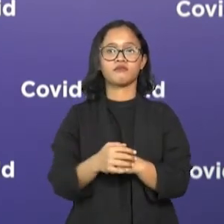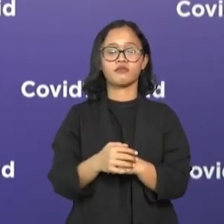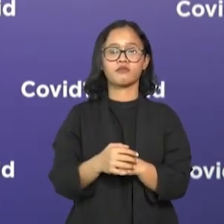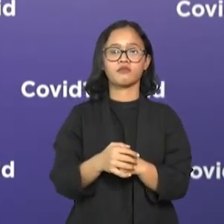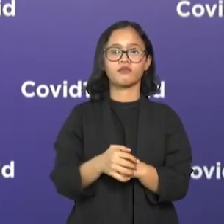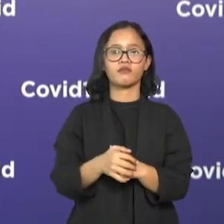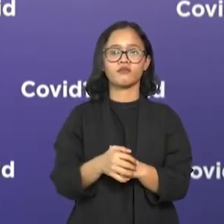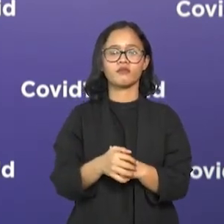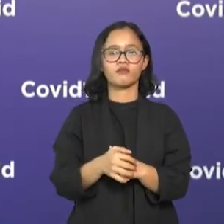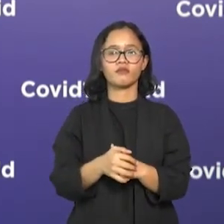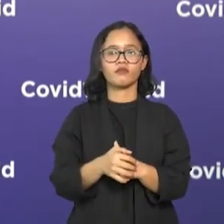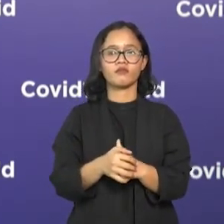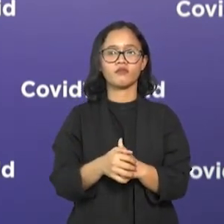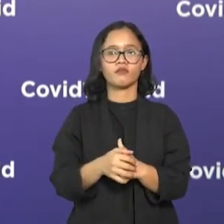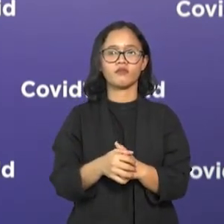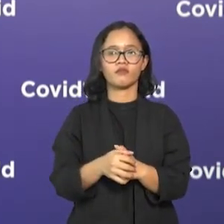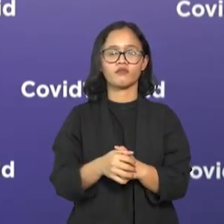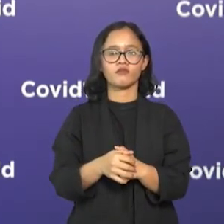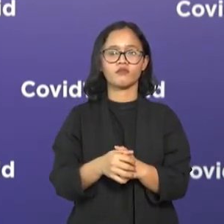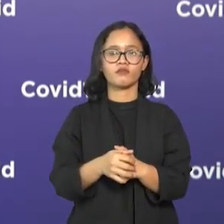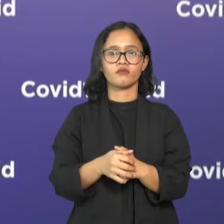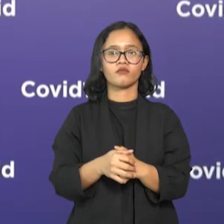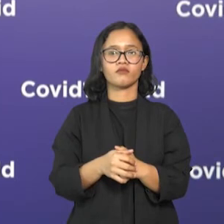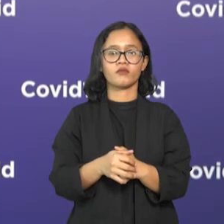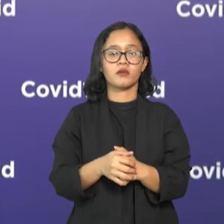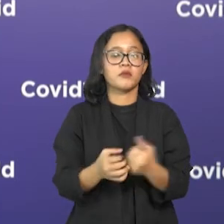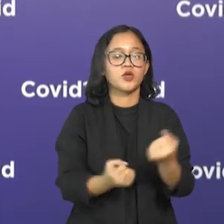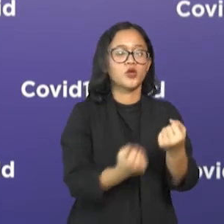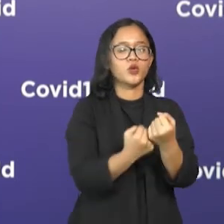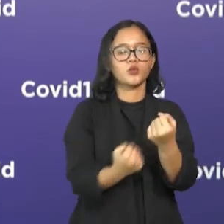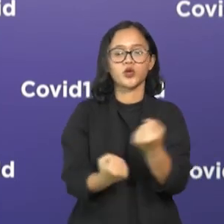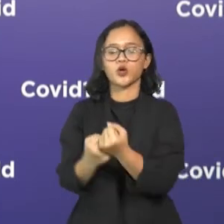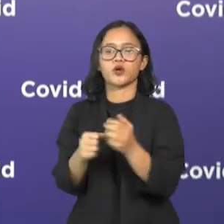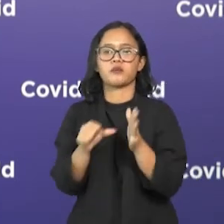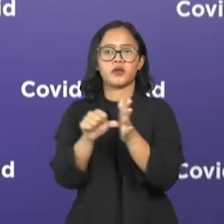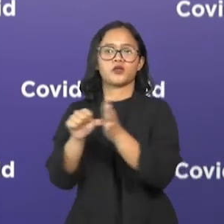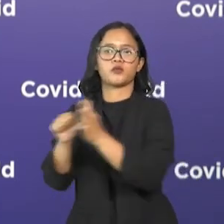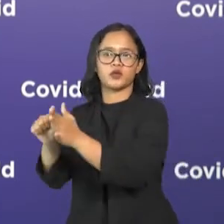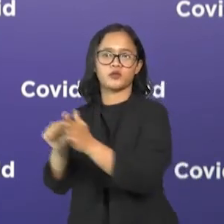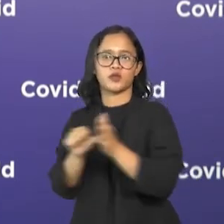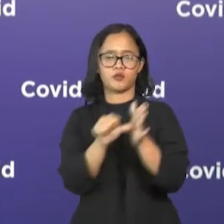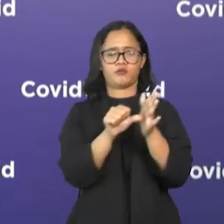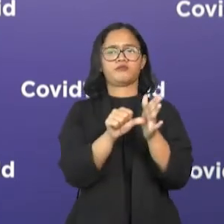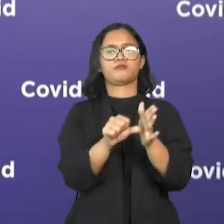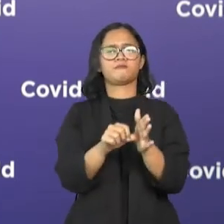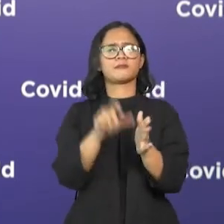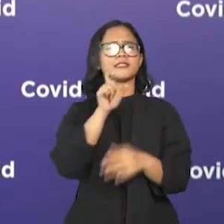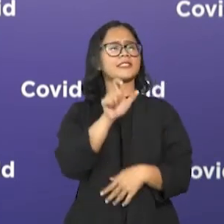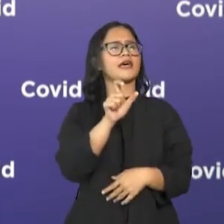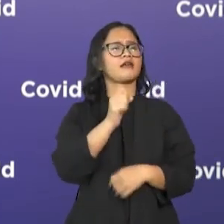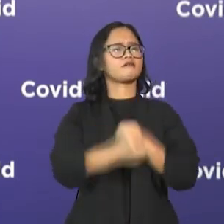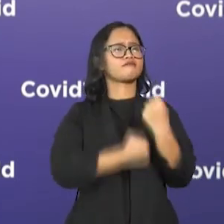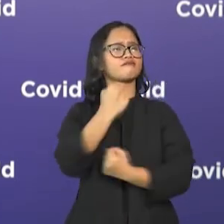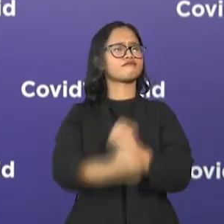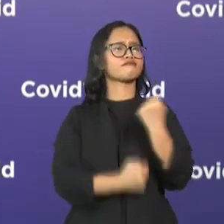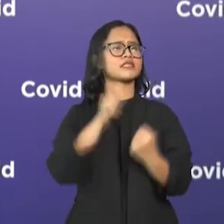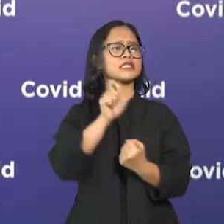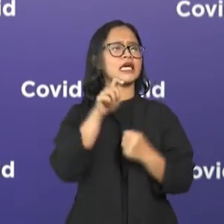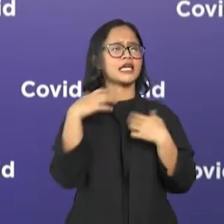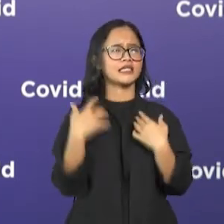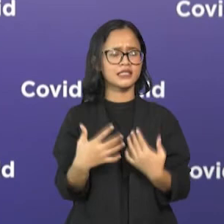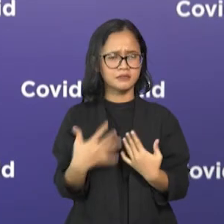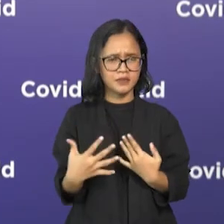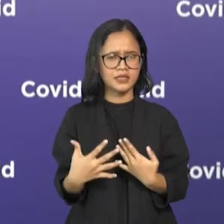di lapangan. Satu hal yang kita perlu lakukan adalah bagaimana kita